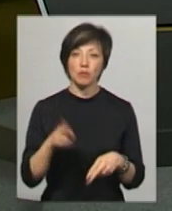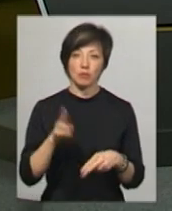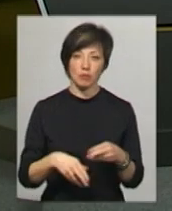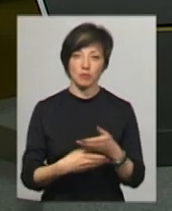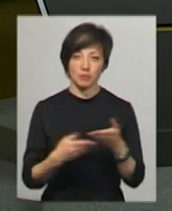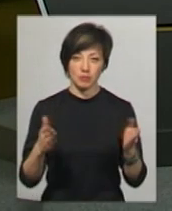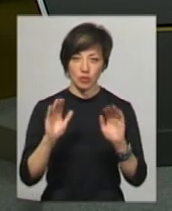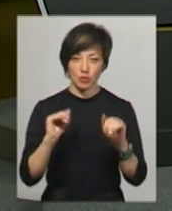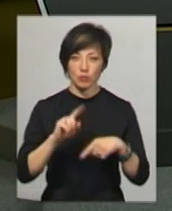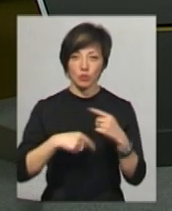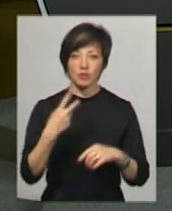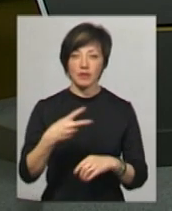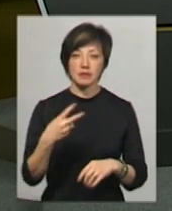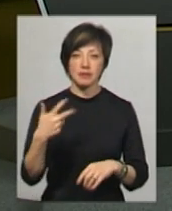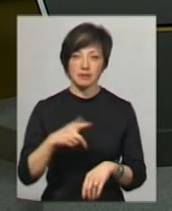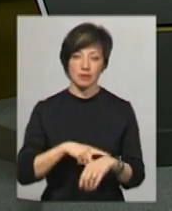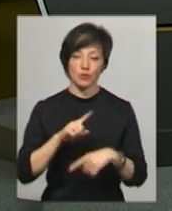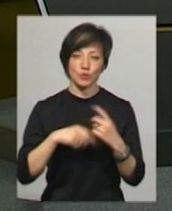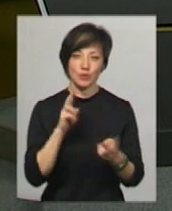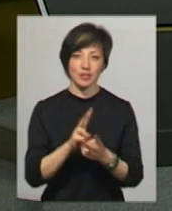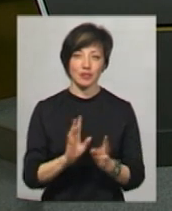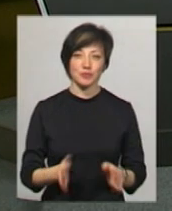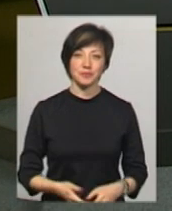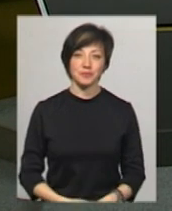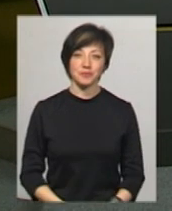прощаємося до 20.30. До зустрічі.